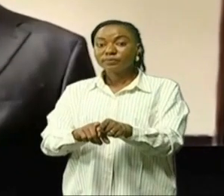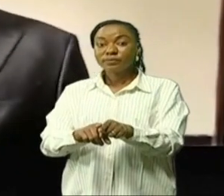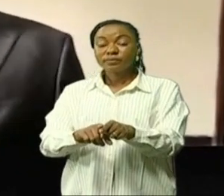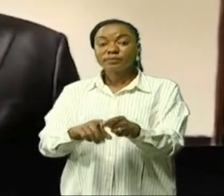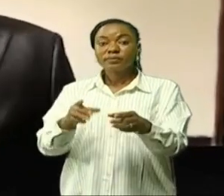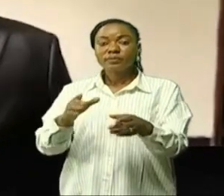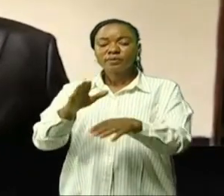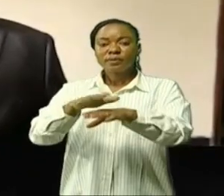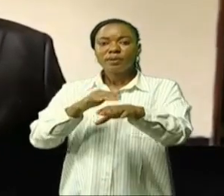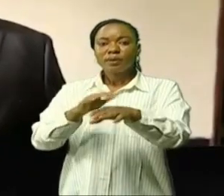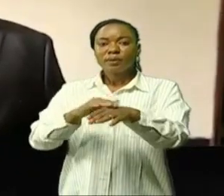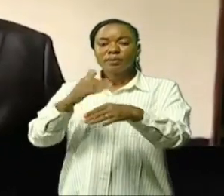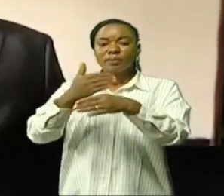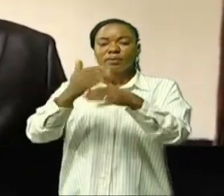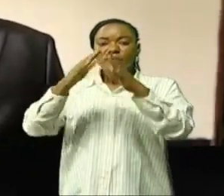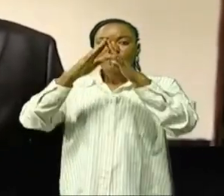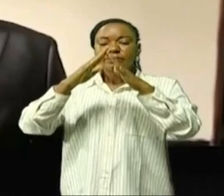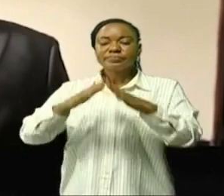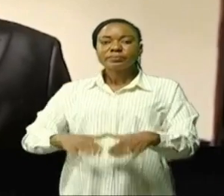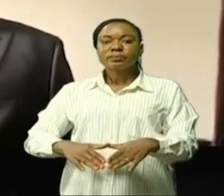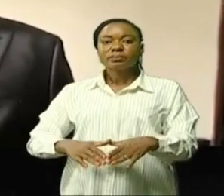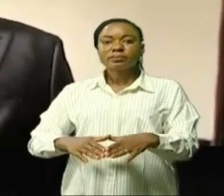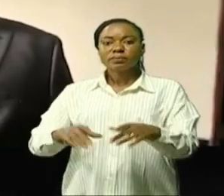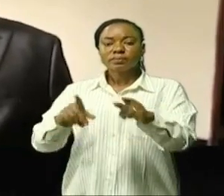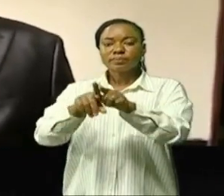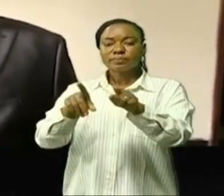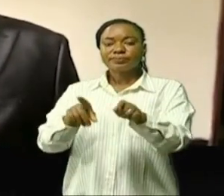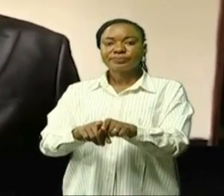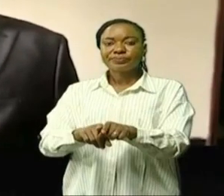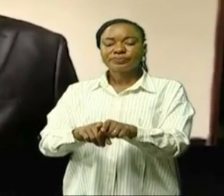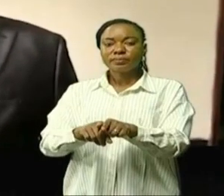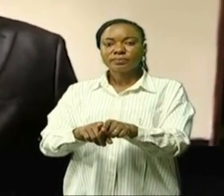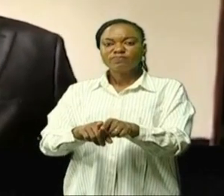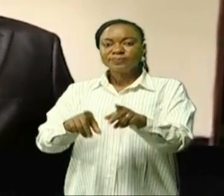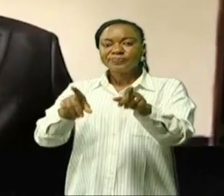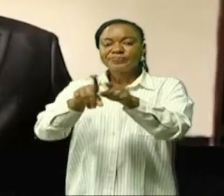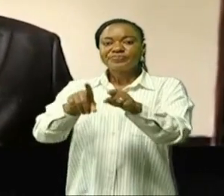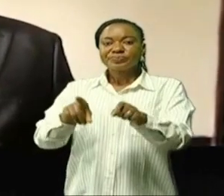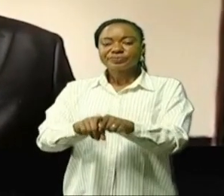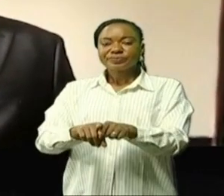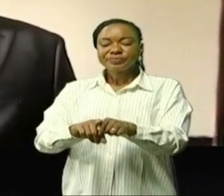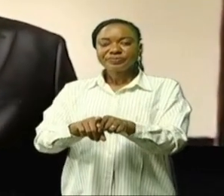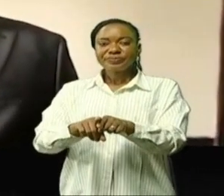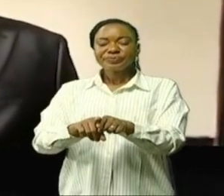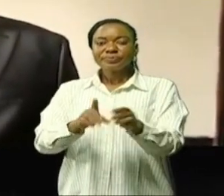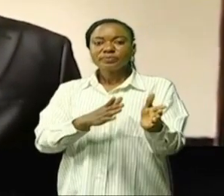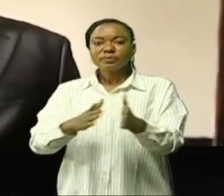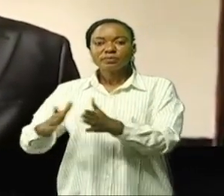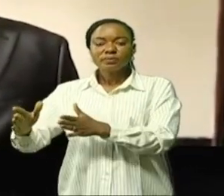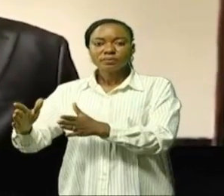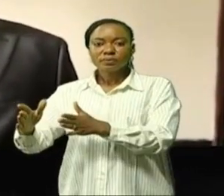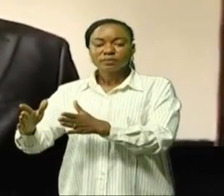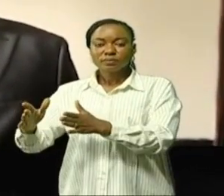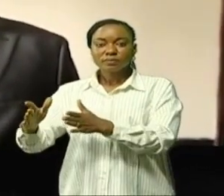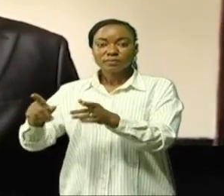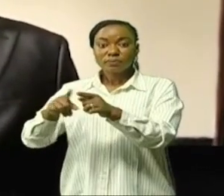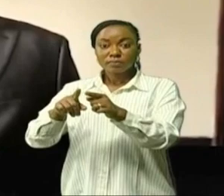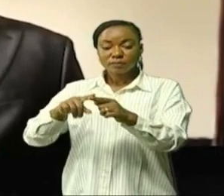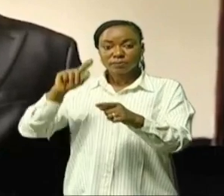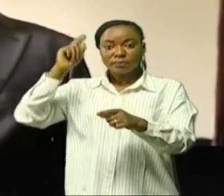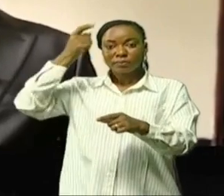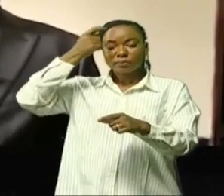je peux appeler les bâtiments phares soit les symboles du pouvoir vous avez les bâtiments administratifs soit les bâtiments du gouvernement